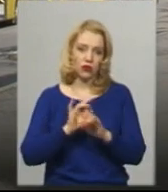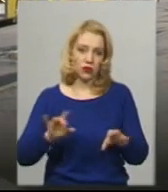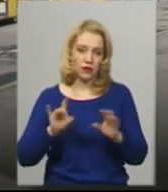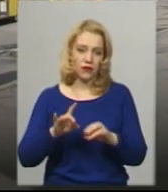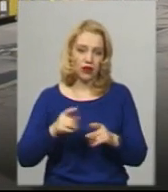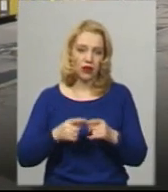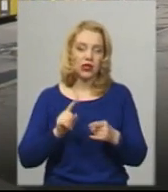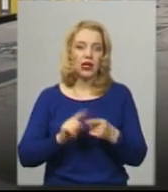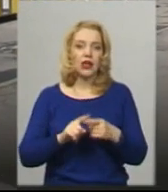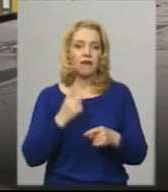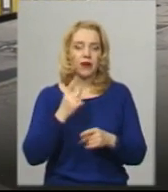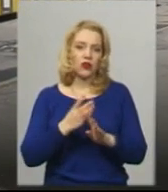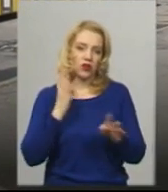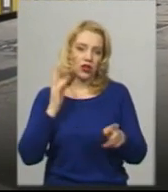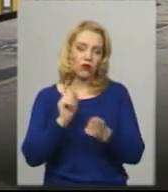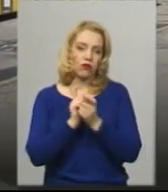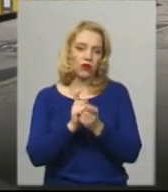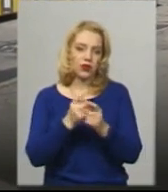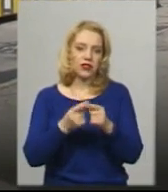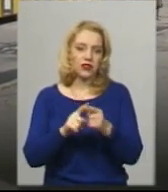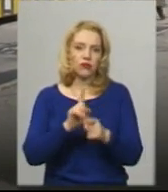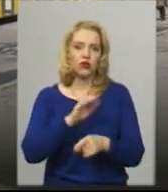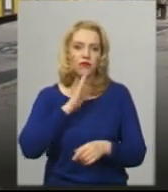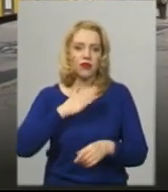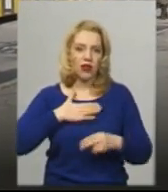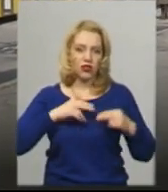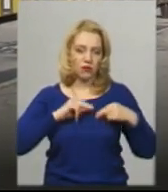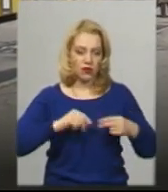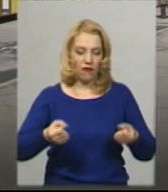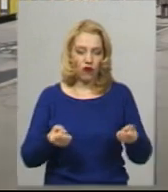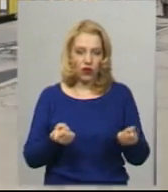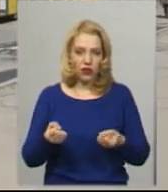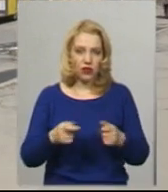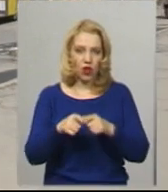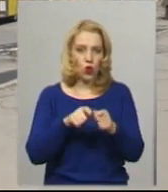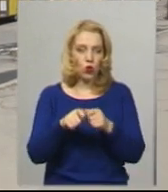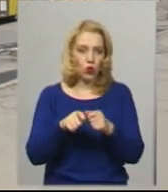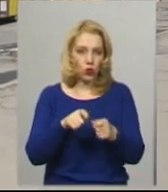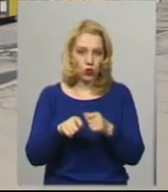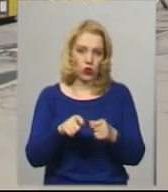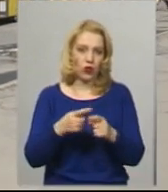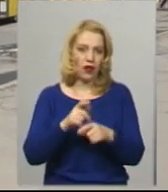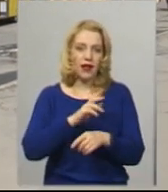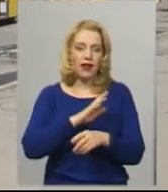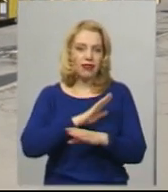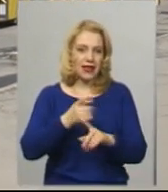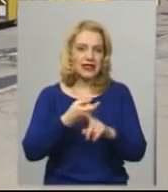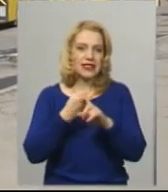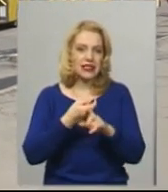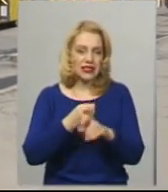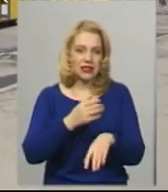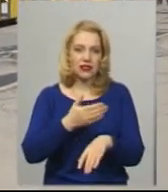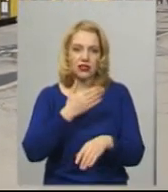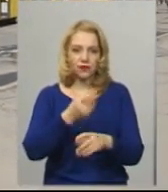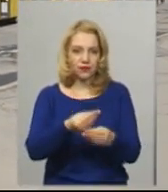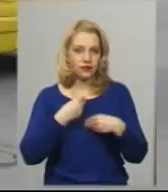боремося з тим, щоб не захворіли наші працівники, водії, кондуктора, тому що вони безпосередньо мають контакт із